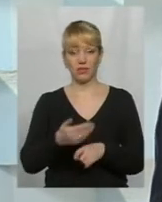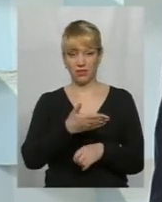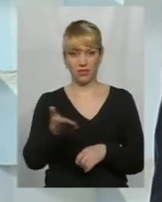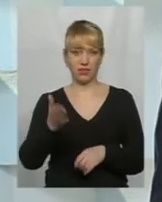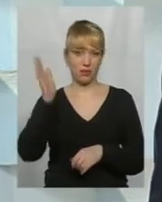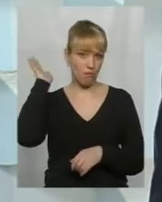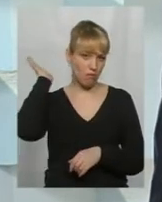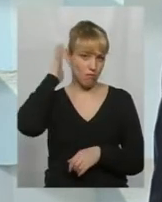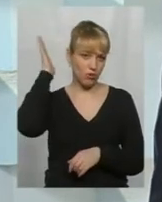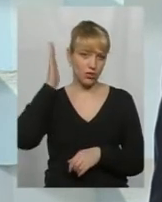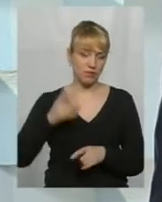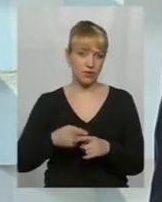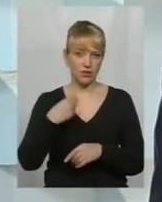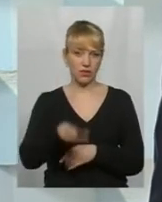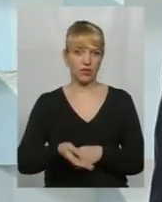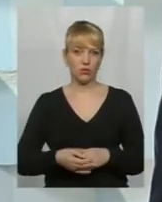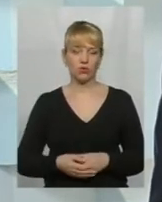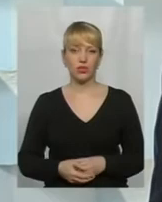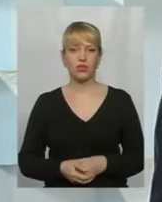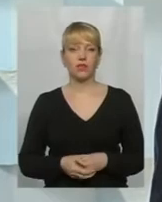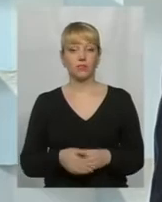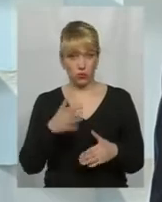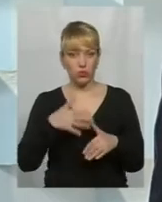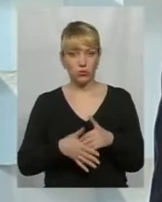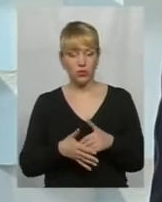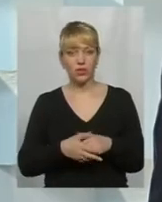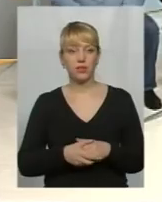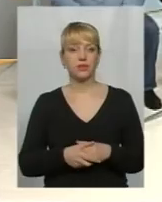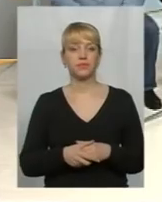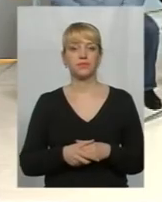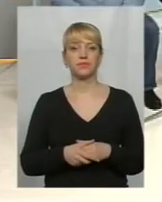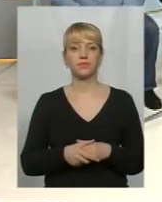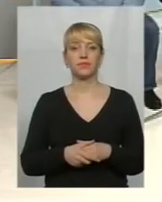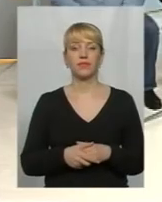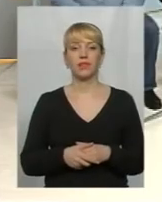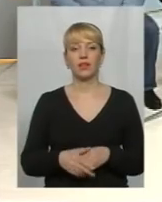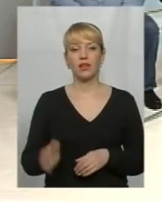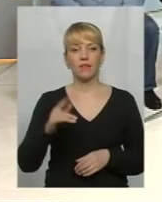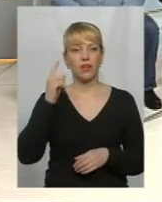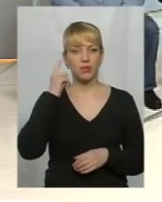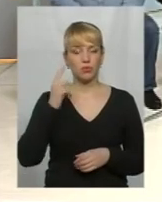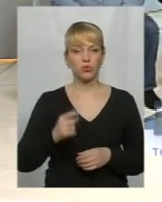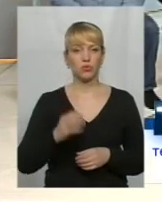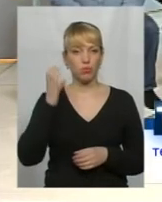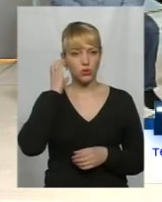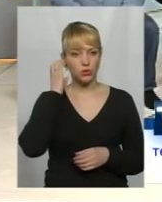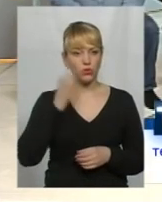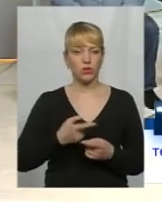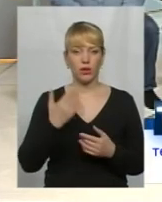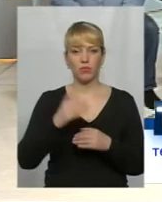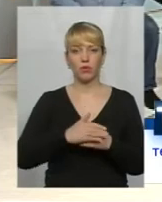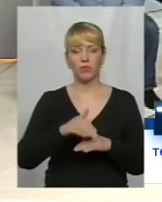по шапці дають, розумієте? У нас ще один дзвіночок, давайте послухаємо. Доброго вечора, ви в ефірі.